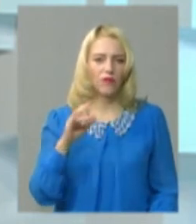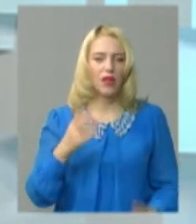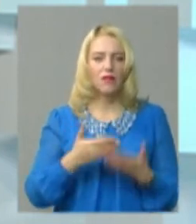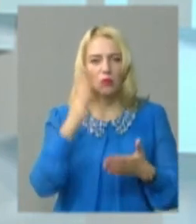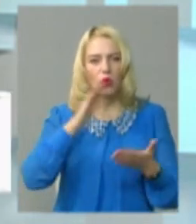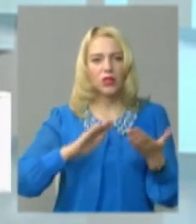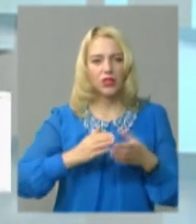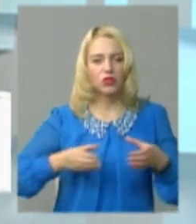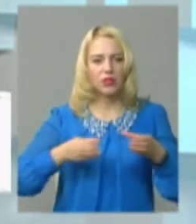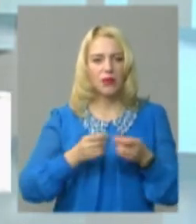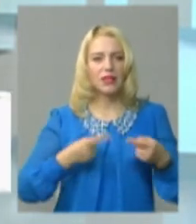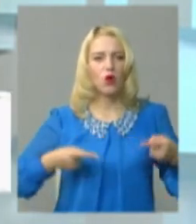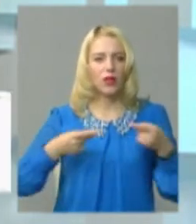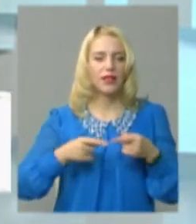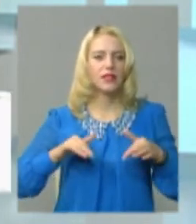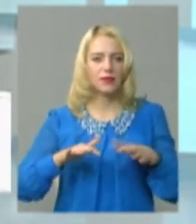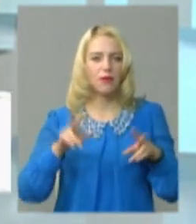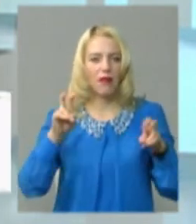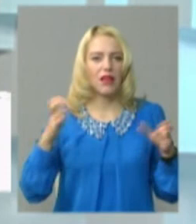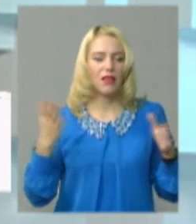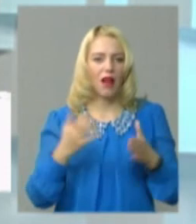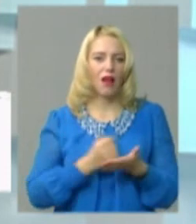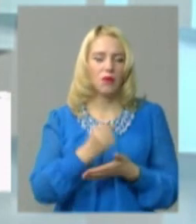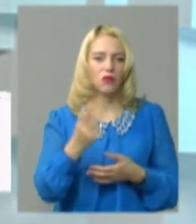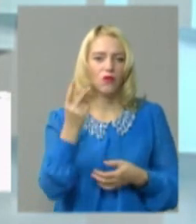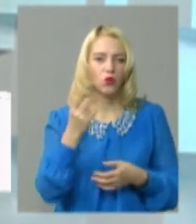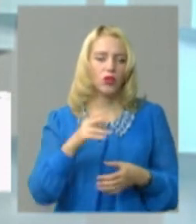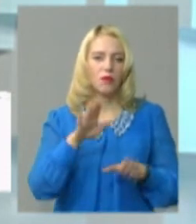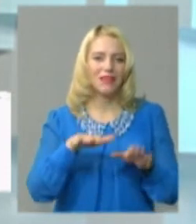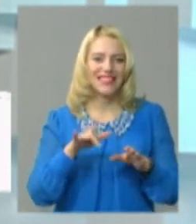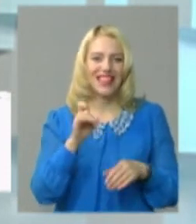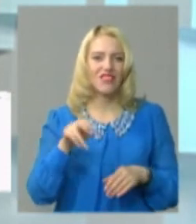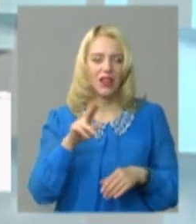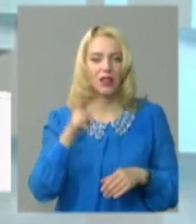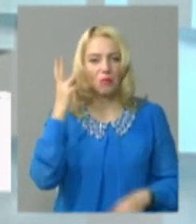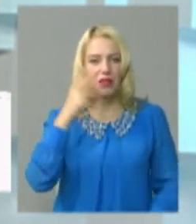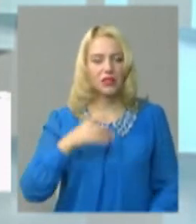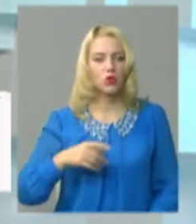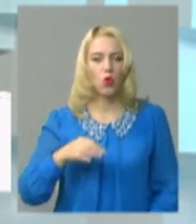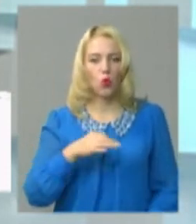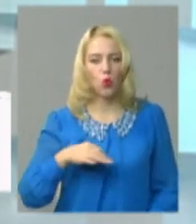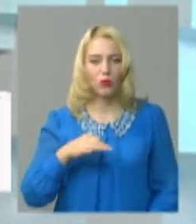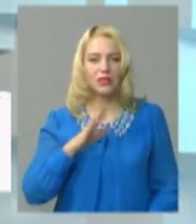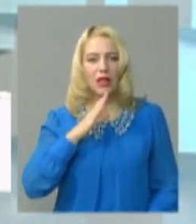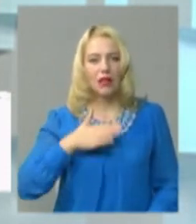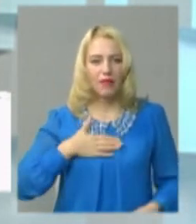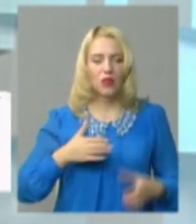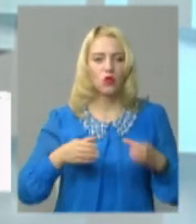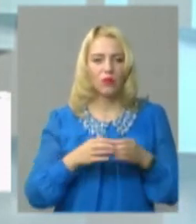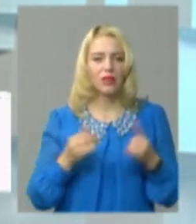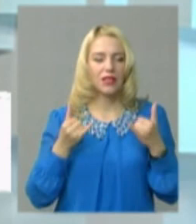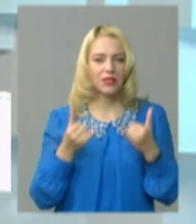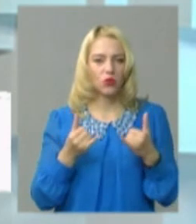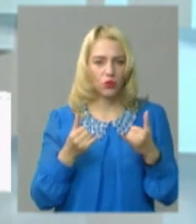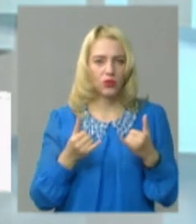партії «За конкретні справи», яка балотується вдруге до місцевих рад Хмельницької області. Наша команда на